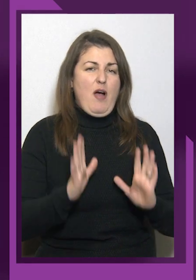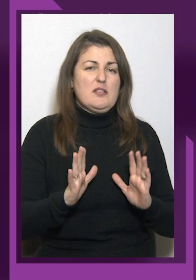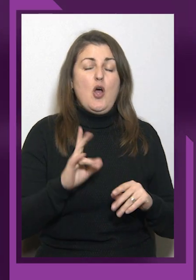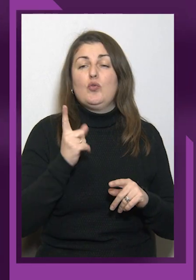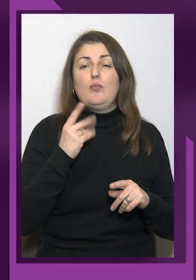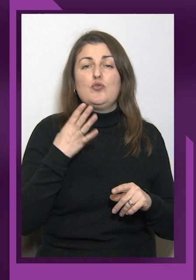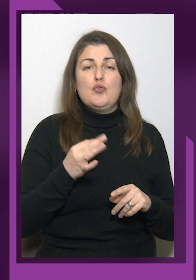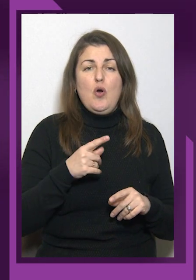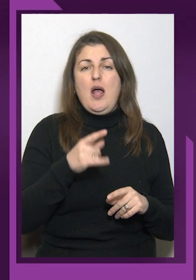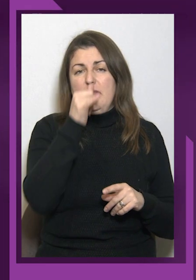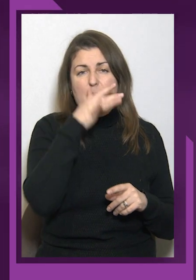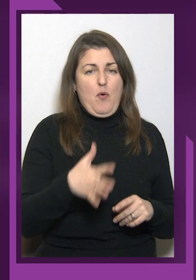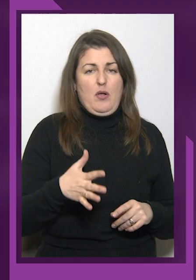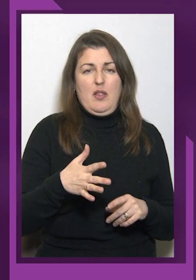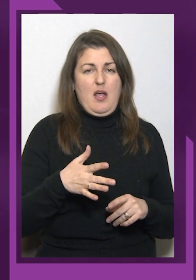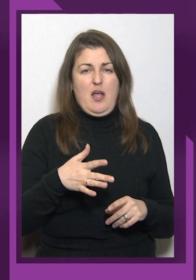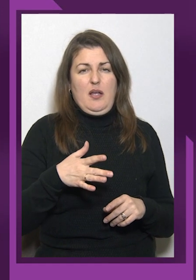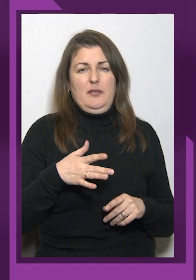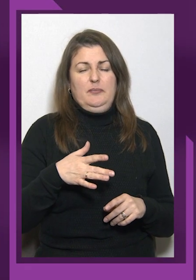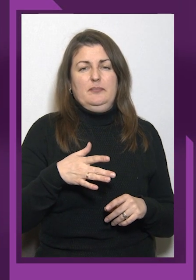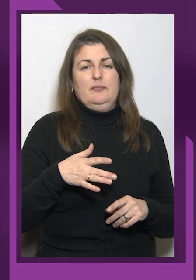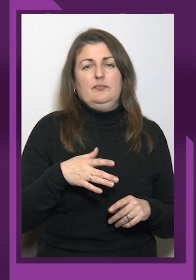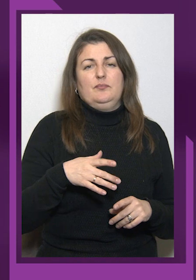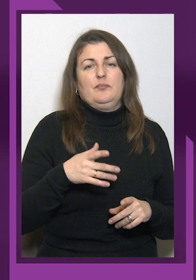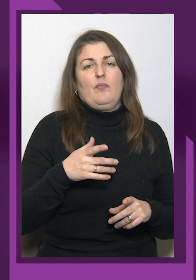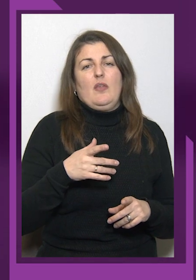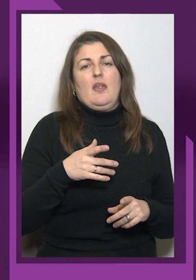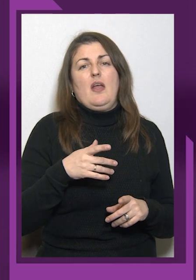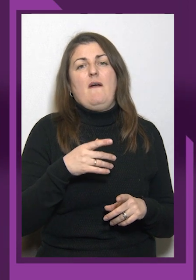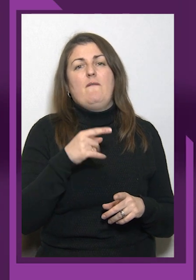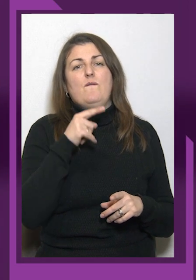Виходила реабілітація була. Лідія Соловйова